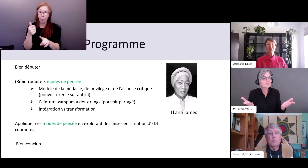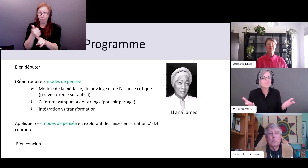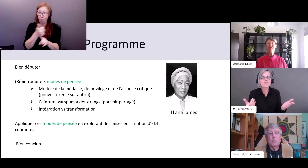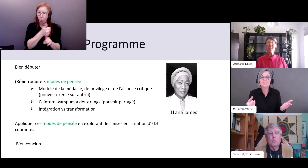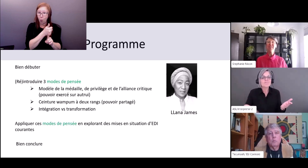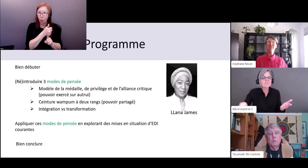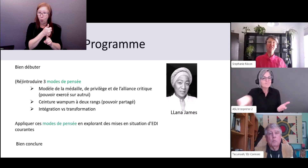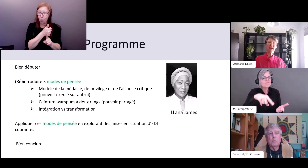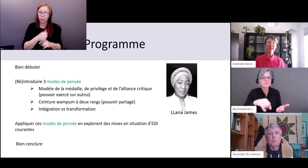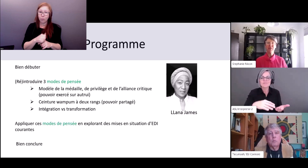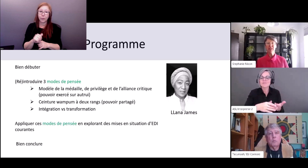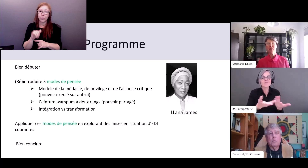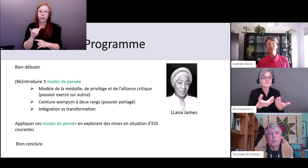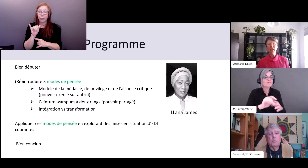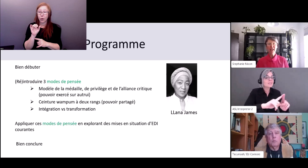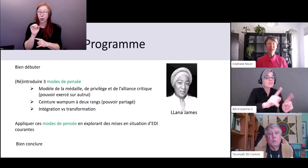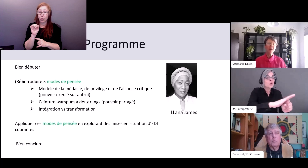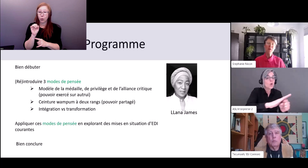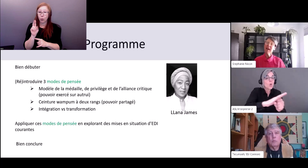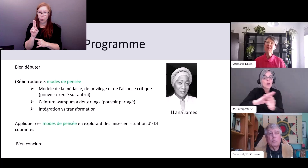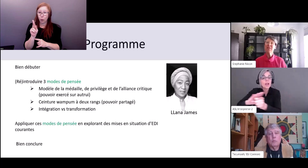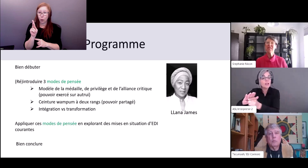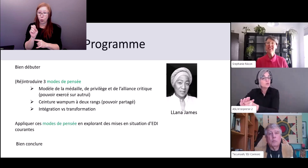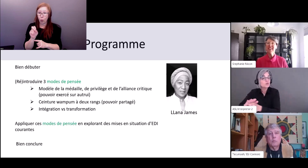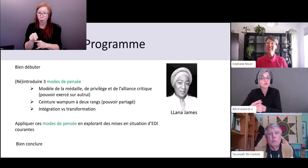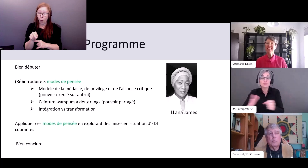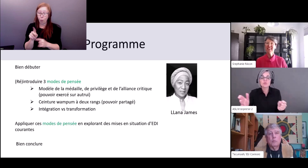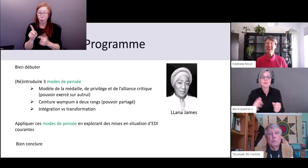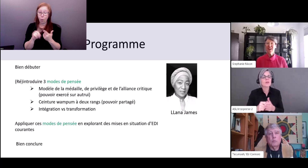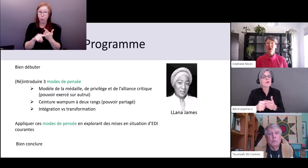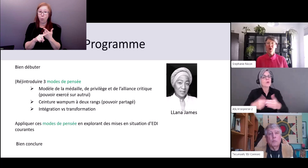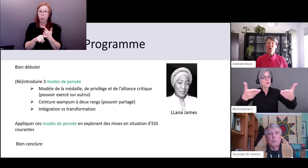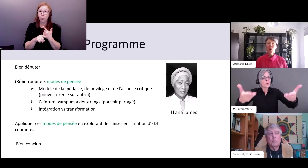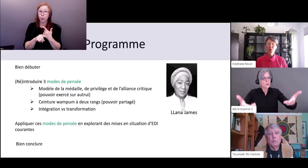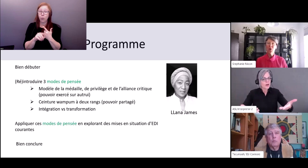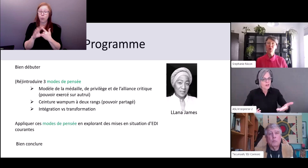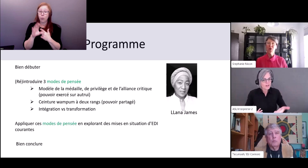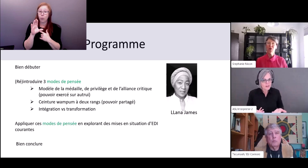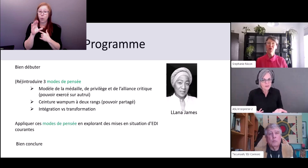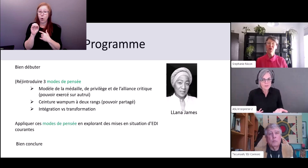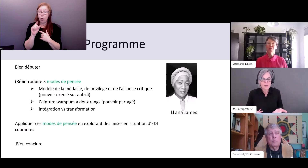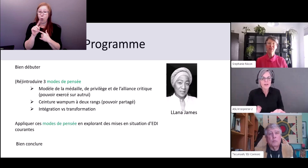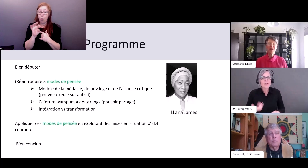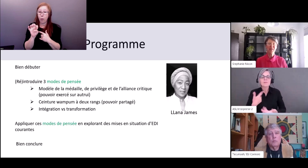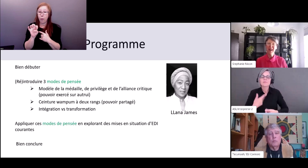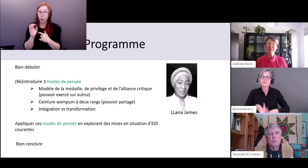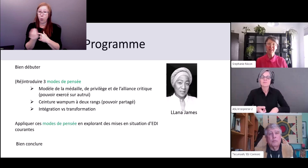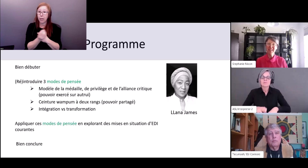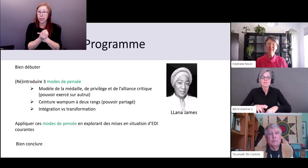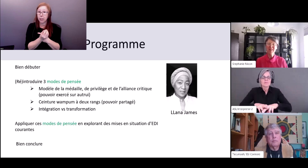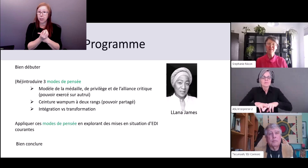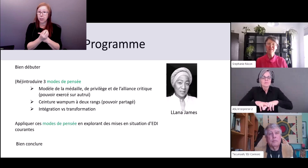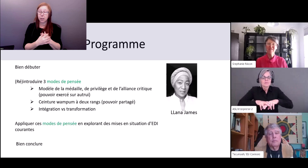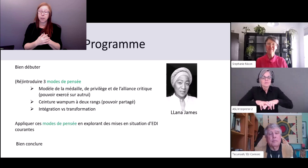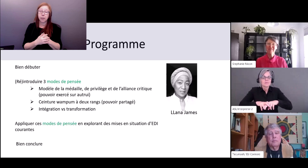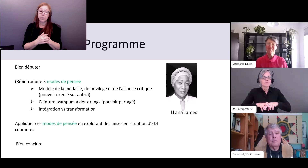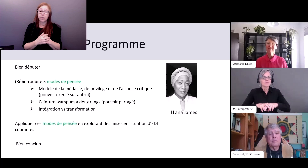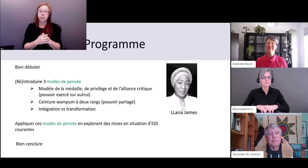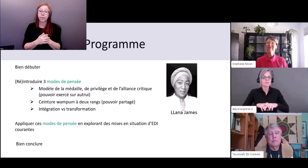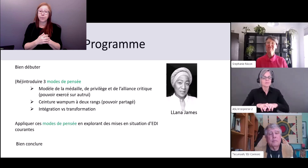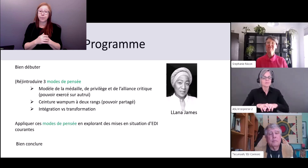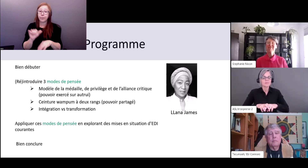soyez bienvenue à cet espace nous voulons que vous vous retrouviez sur vos chaises que vous